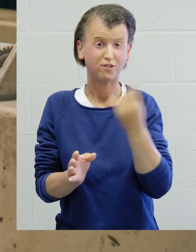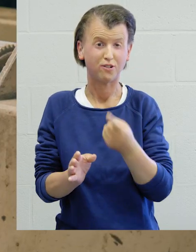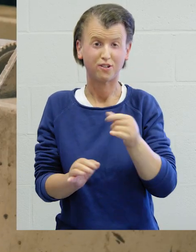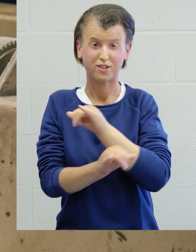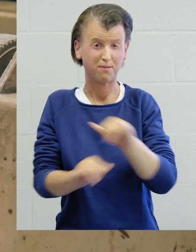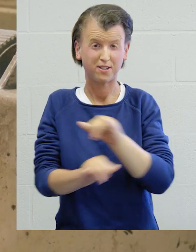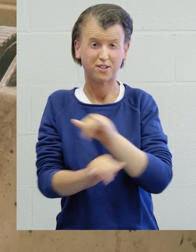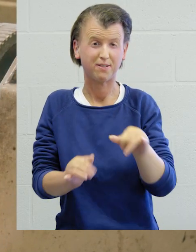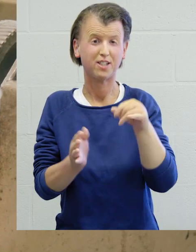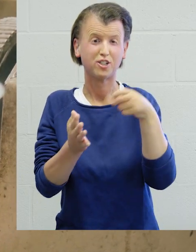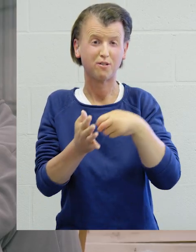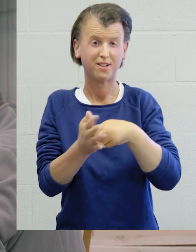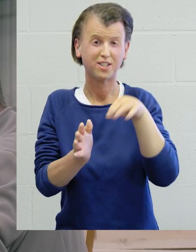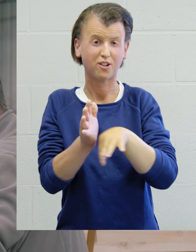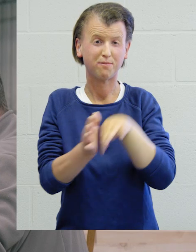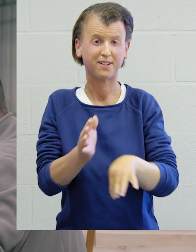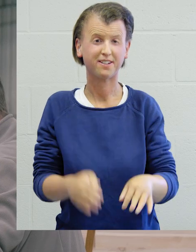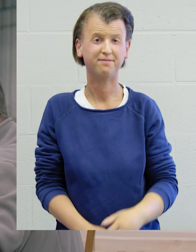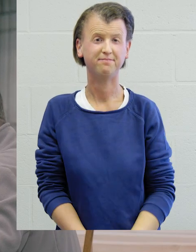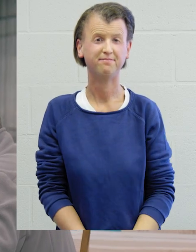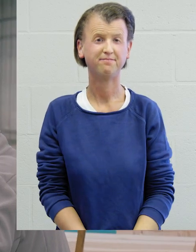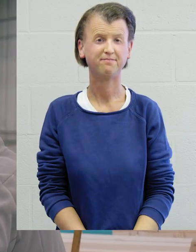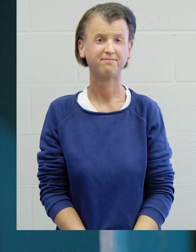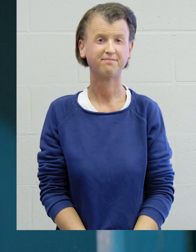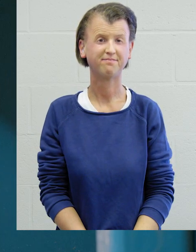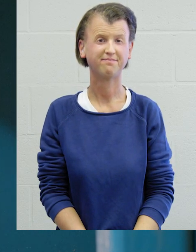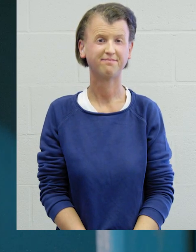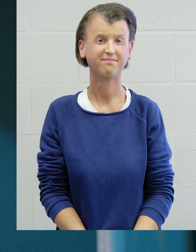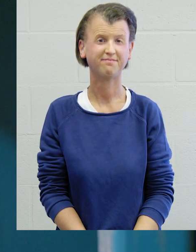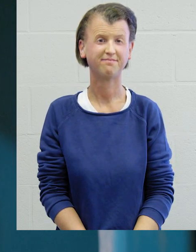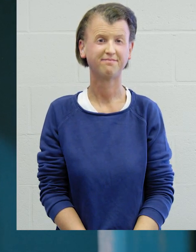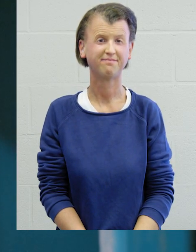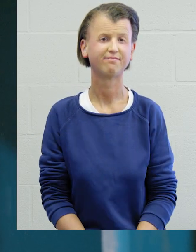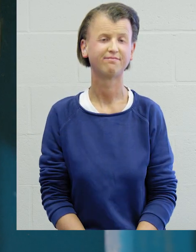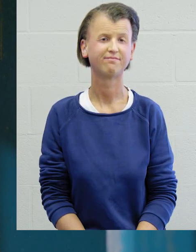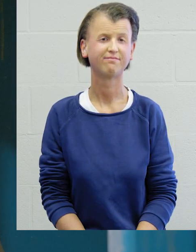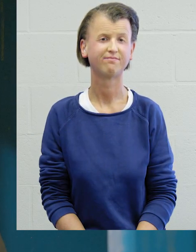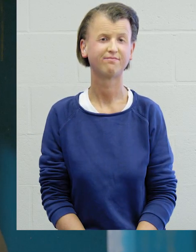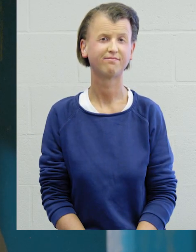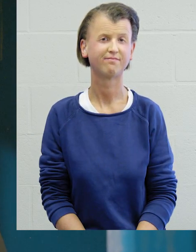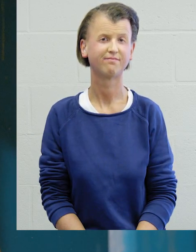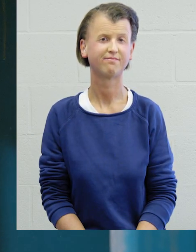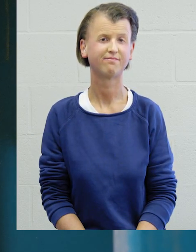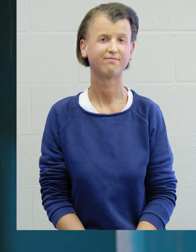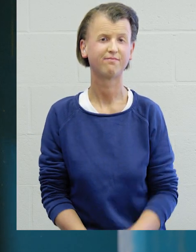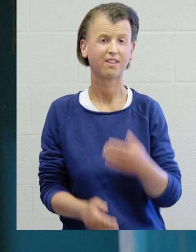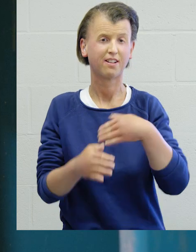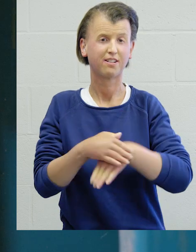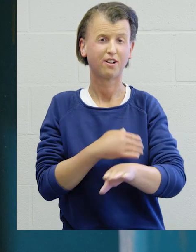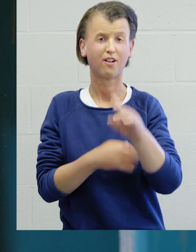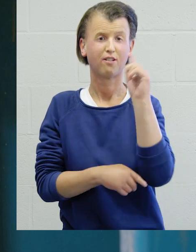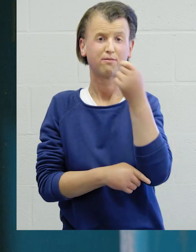on peut dire qu'elle est performante, puisque nous n'enregistrons aucun jour de chômage économique. Et on a un souhait, puisque